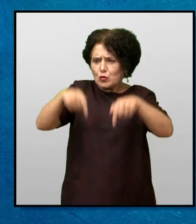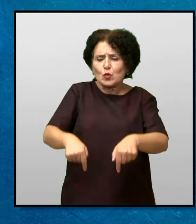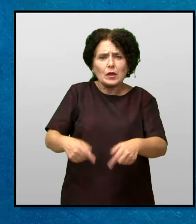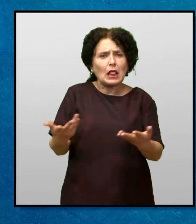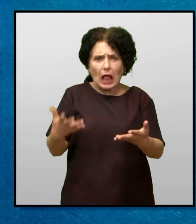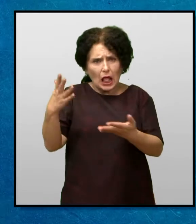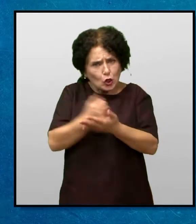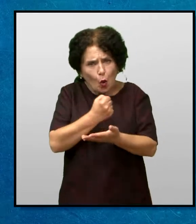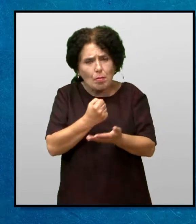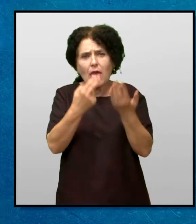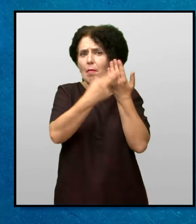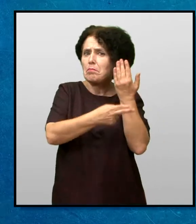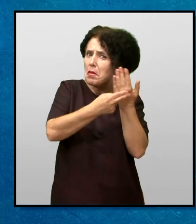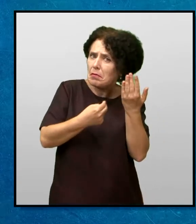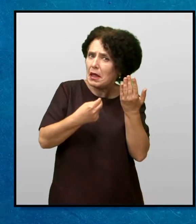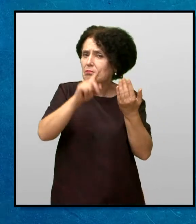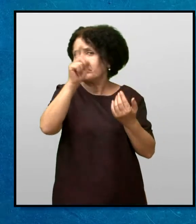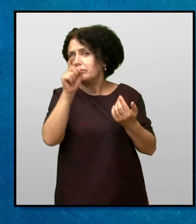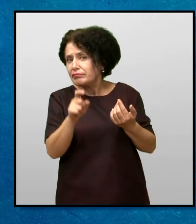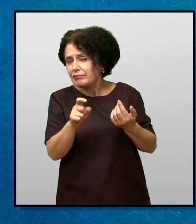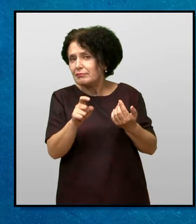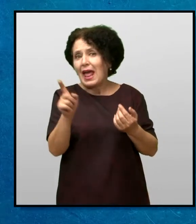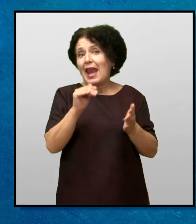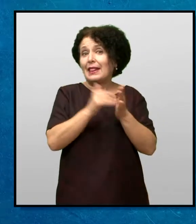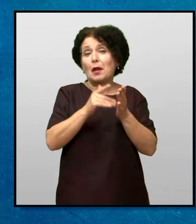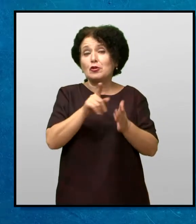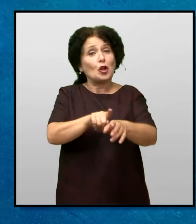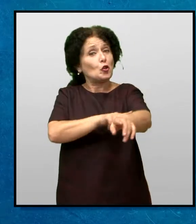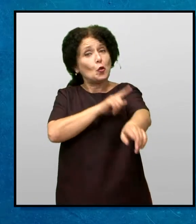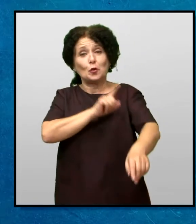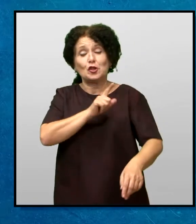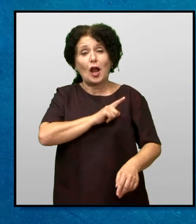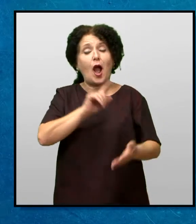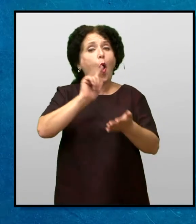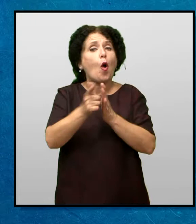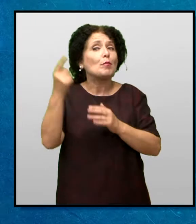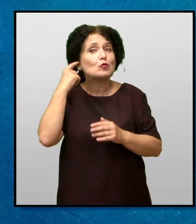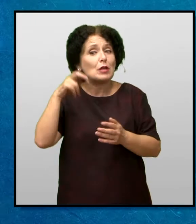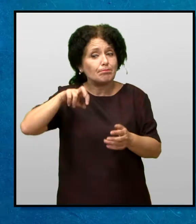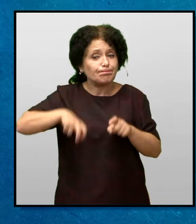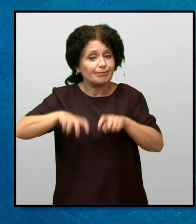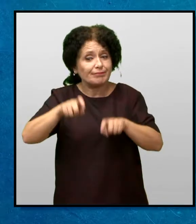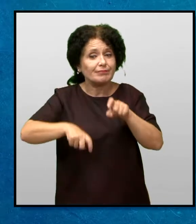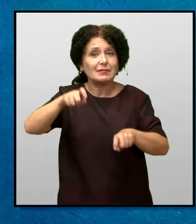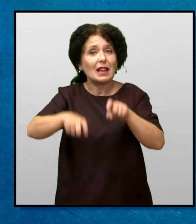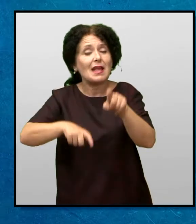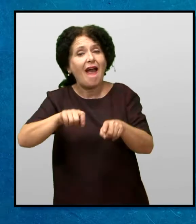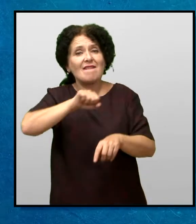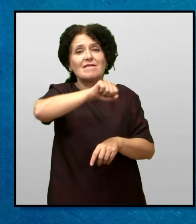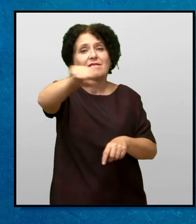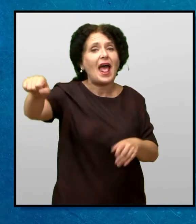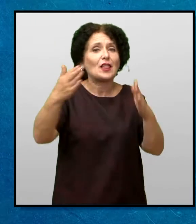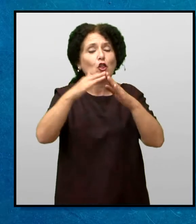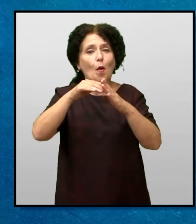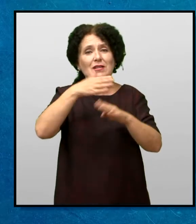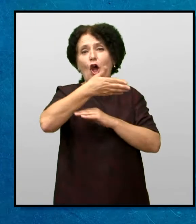таа? Дали ја добила својата Библија? Не требаше долго да чекаат Наскоро слушнаа чекори и вратата се отвори